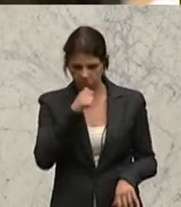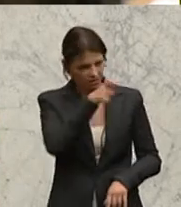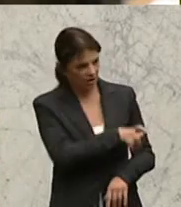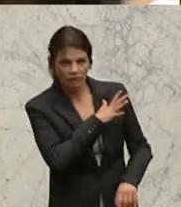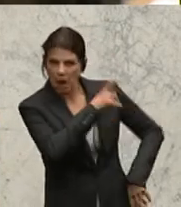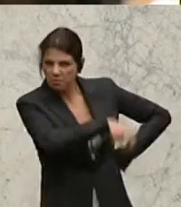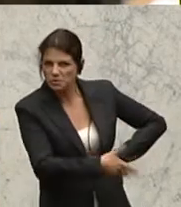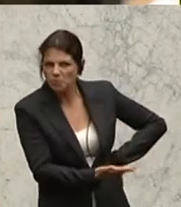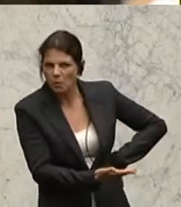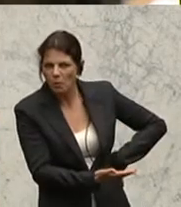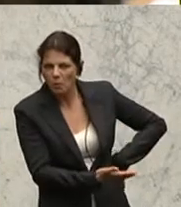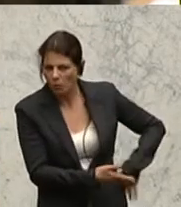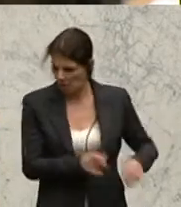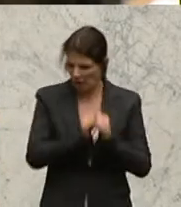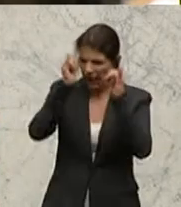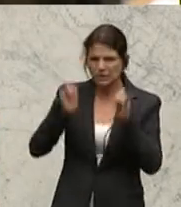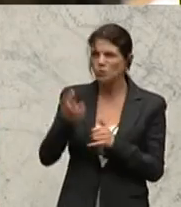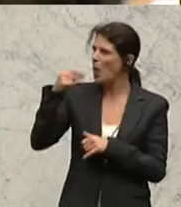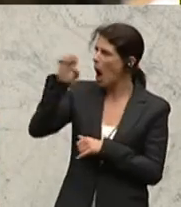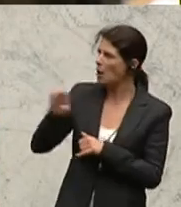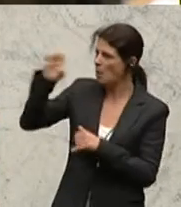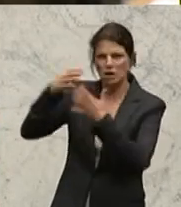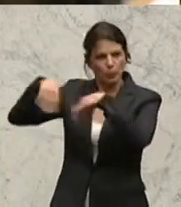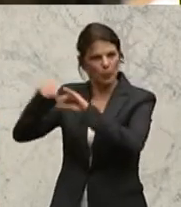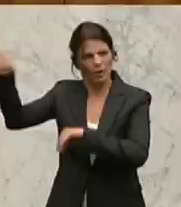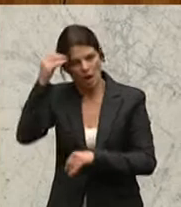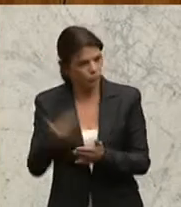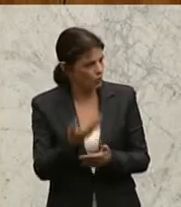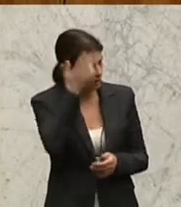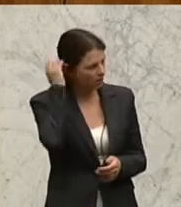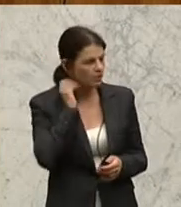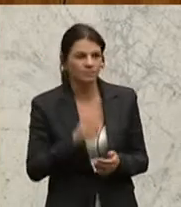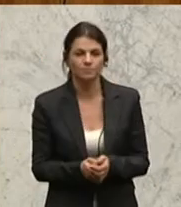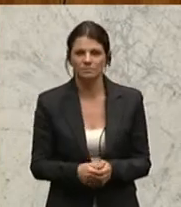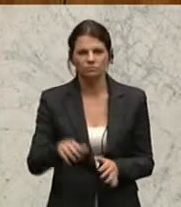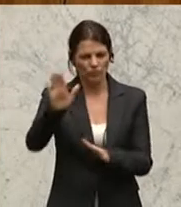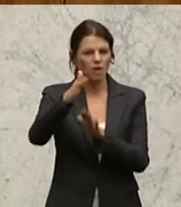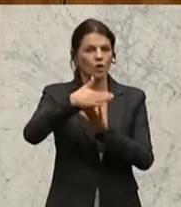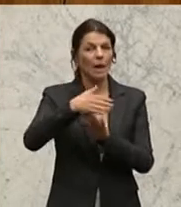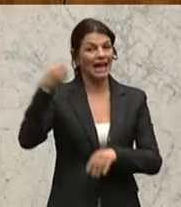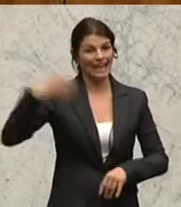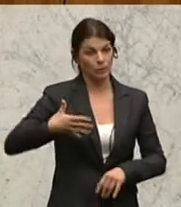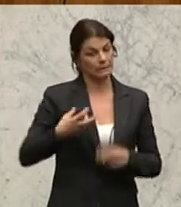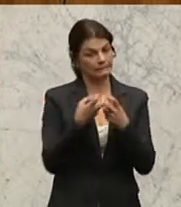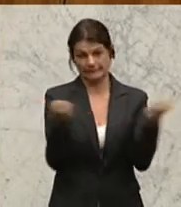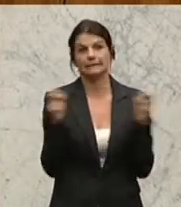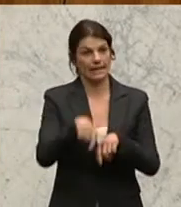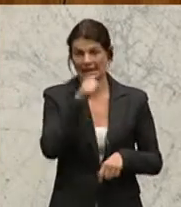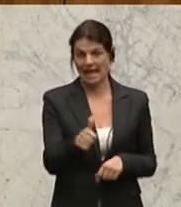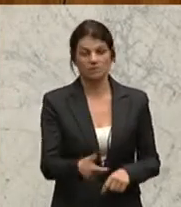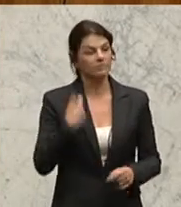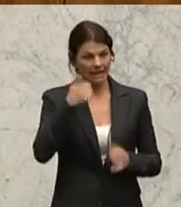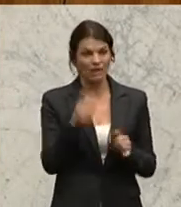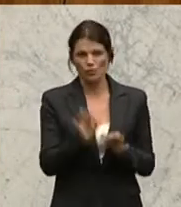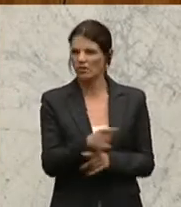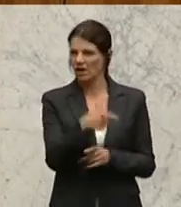einmal in den Institutionen der Europäischen Union. Herr Abgeordneter Terroristen sitzen in diesem Saal auf keinen Fall. Und ich erteile Ihnen für diese